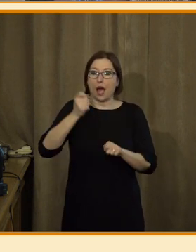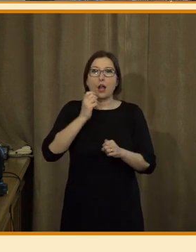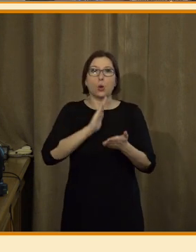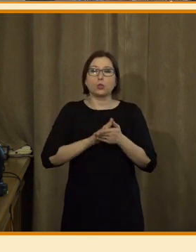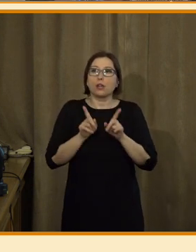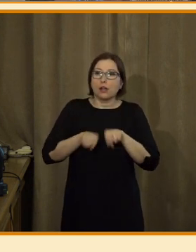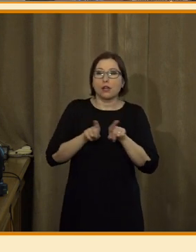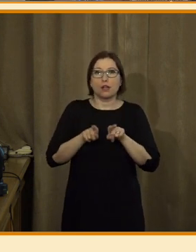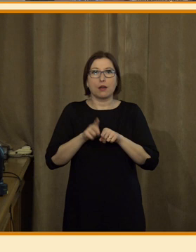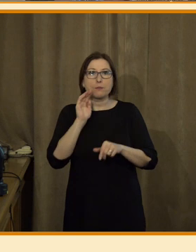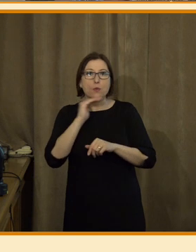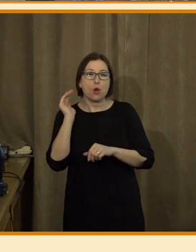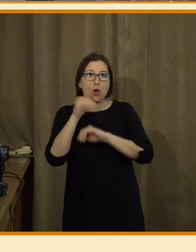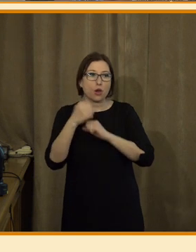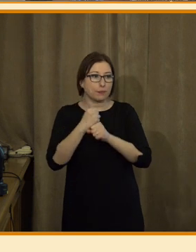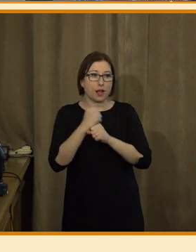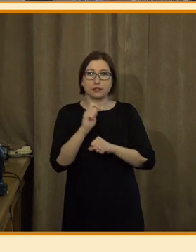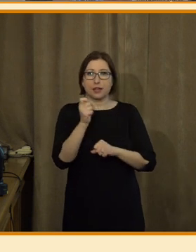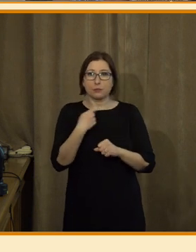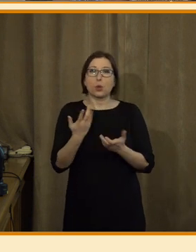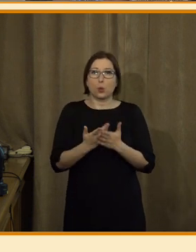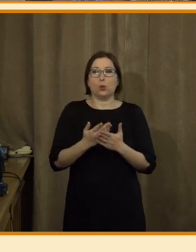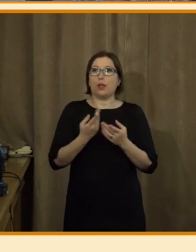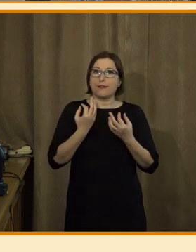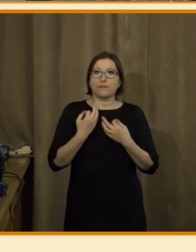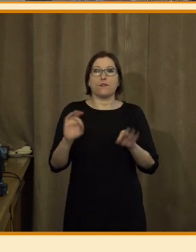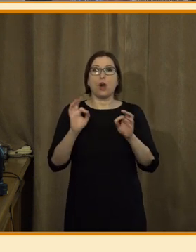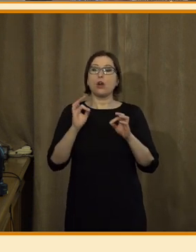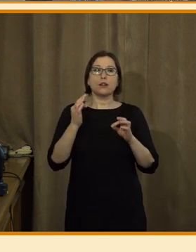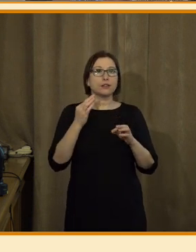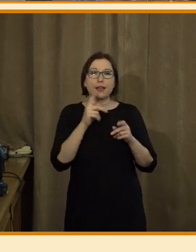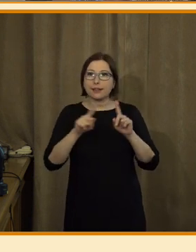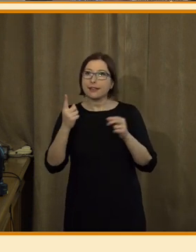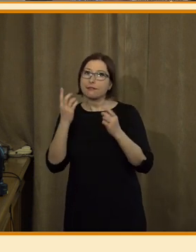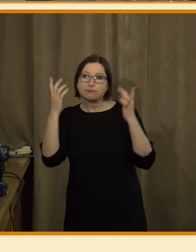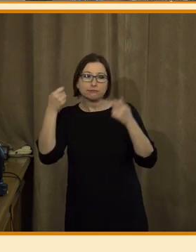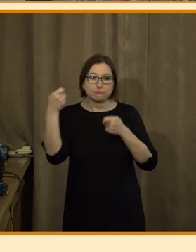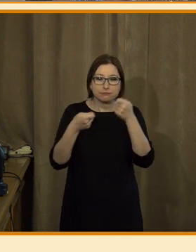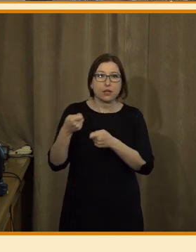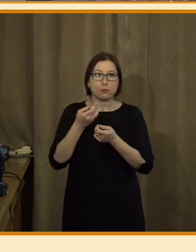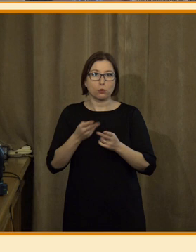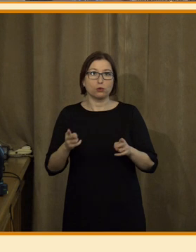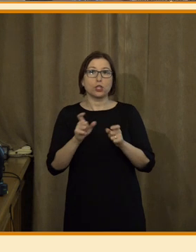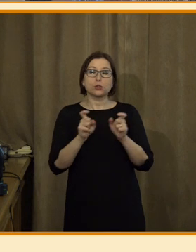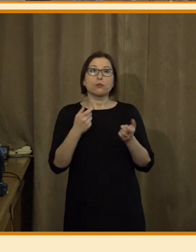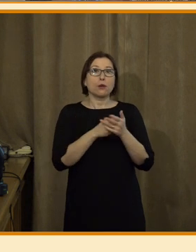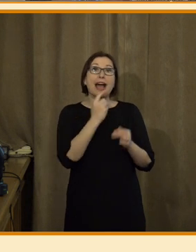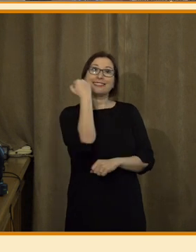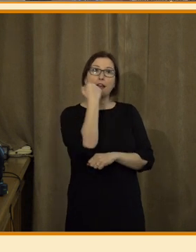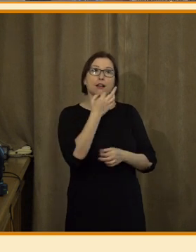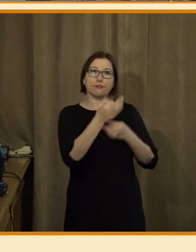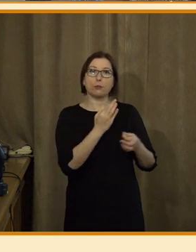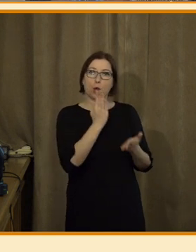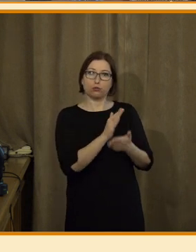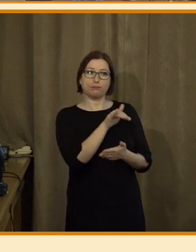rutiny a zejména to, že se novinářům uvolní ruce mnohem rychlej ke kreativnější práci. To znamená, že mohou mnohem rychleji